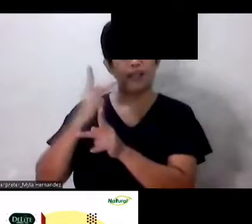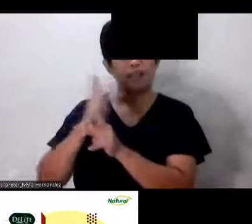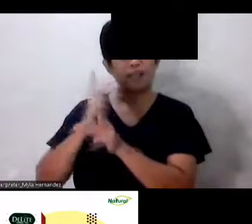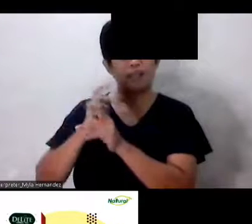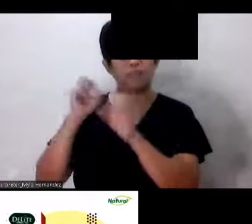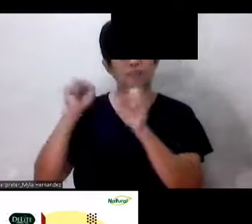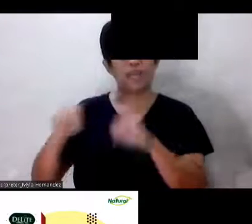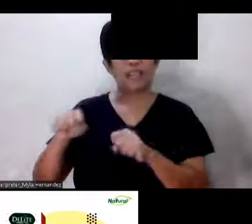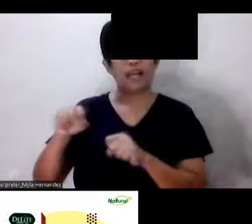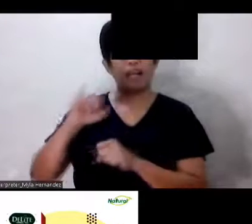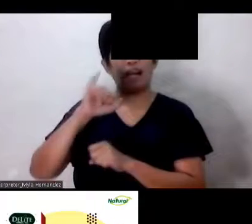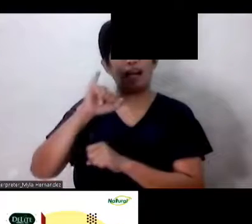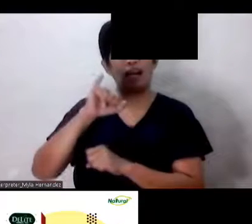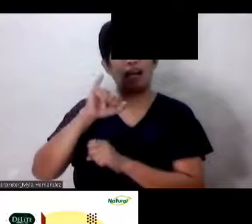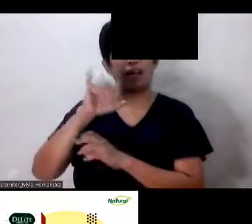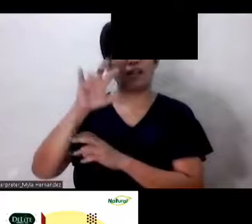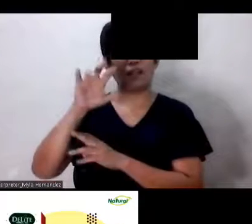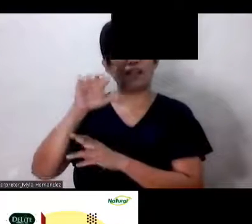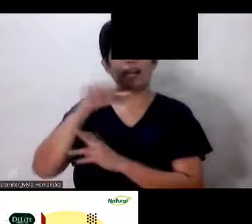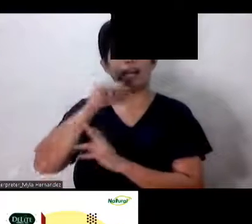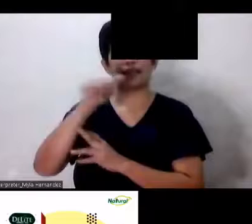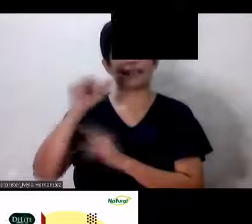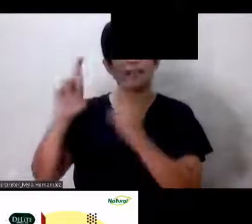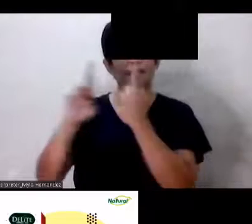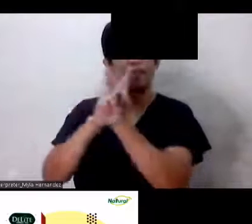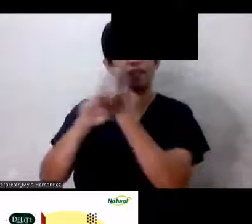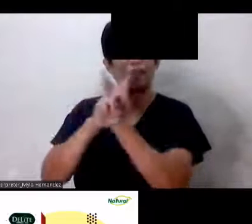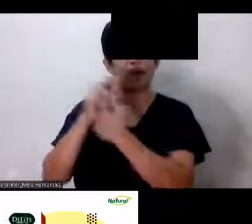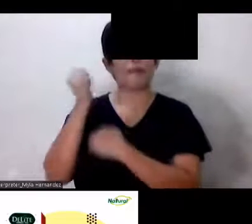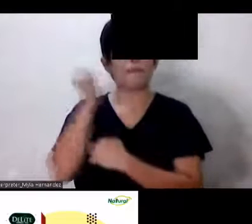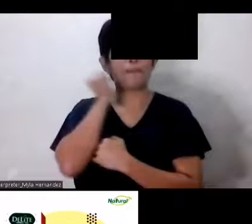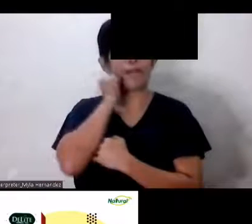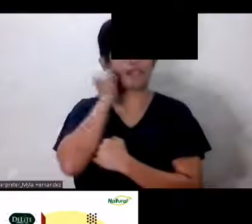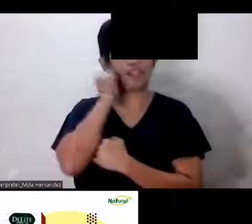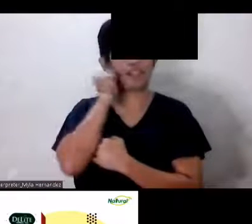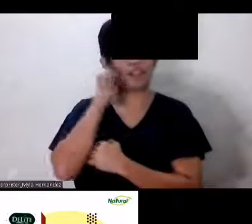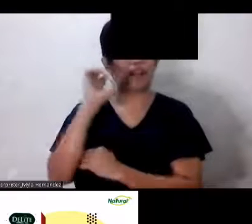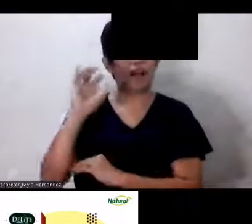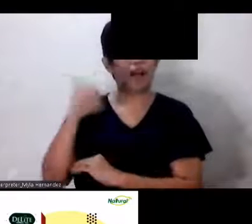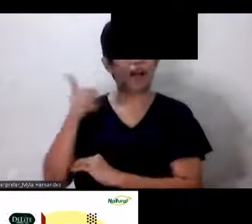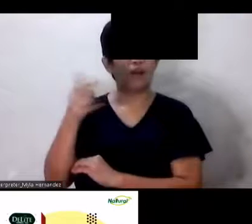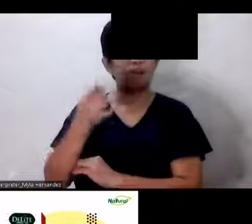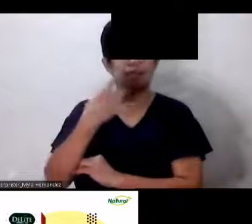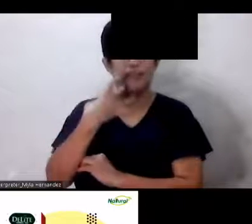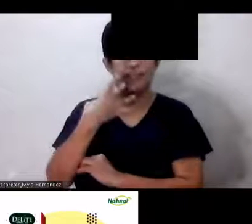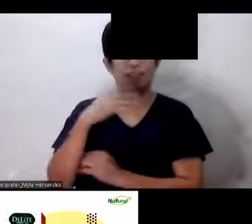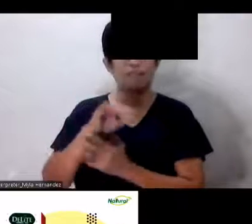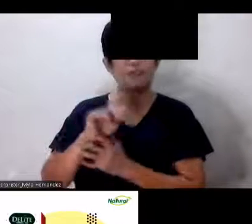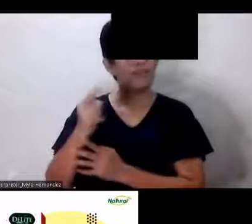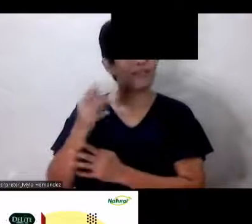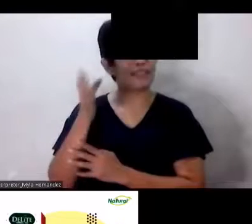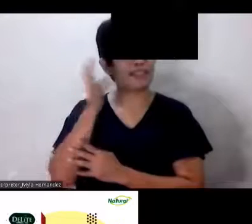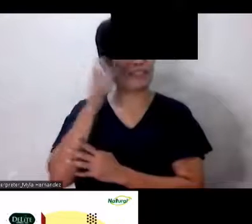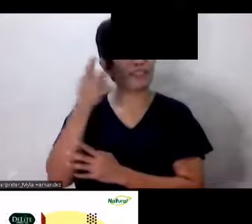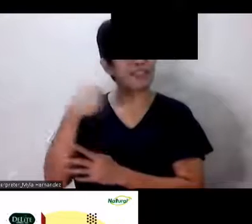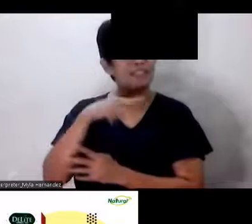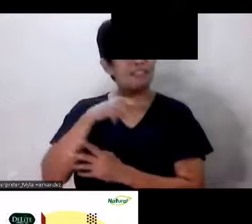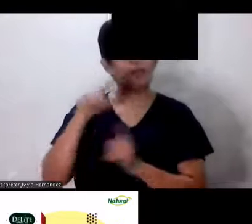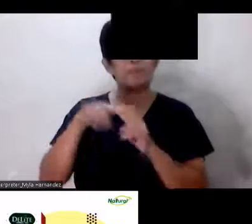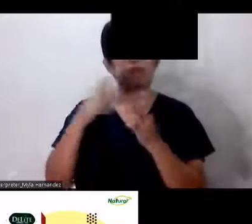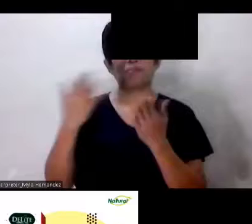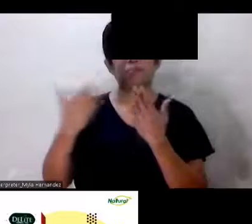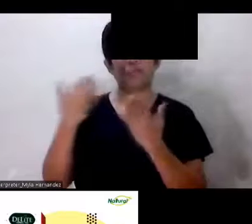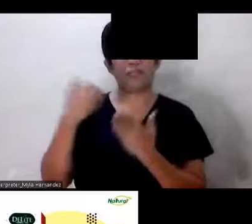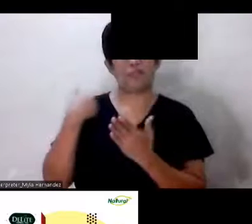sa irregular menstruation Paano daw ba tinitake Although, sabi ngayon ko lang narinig yan Para sa atin Pero baka